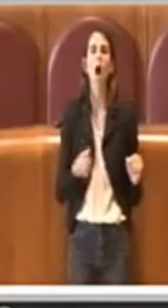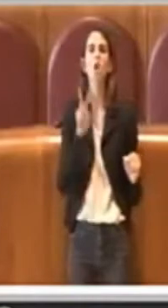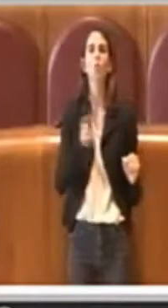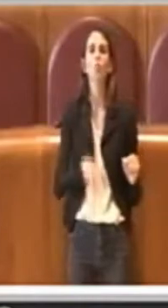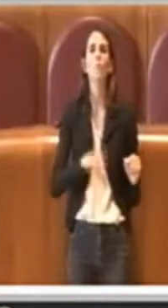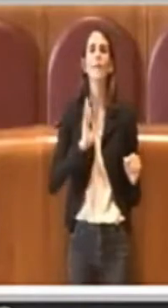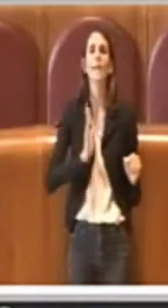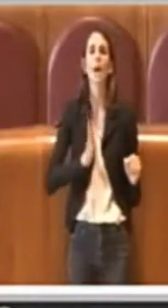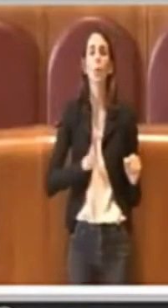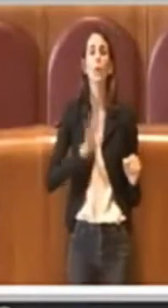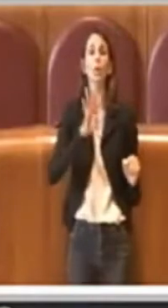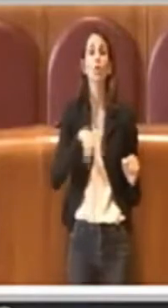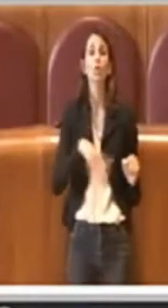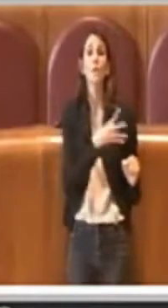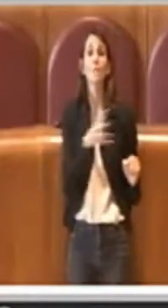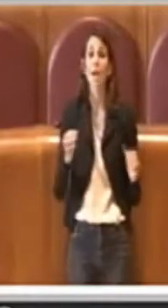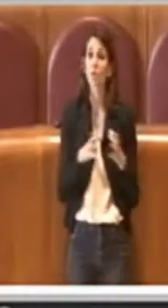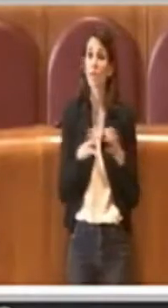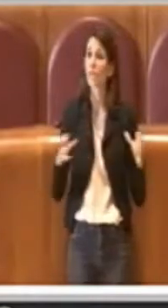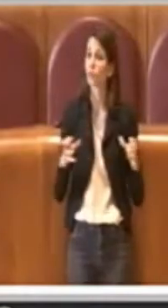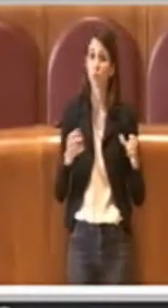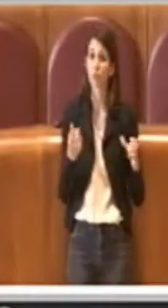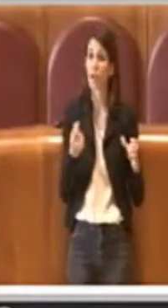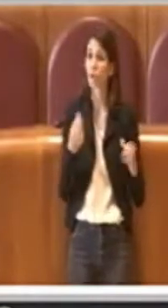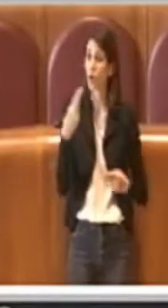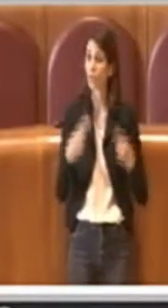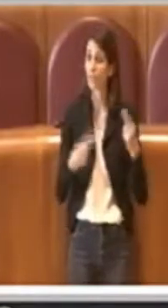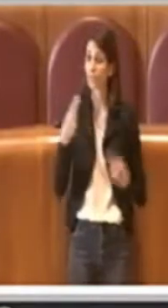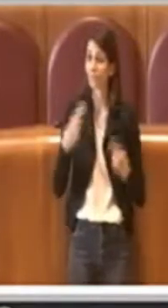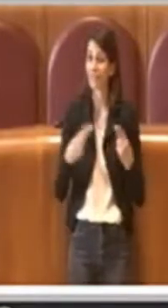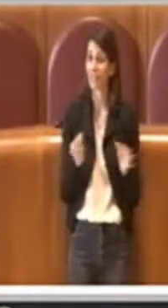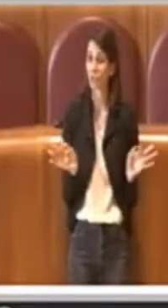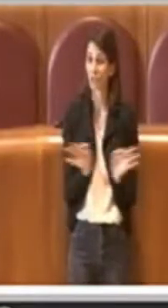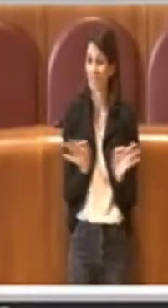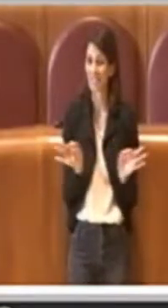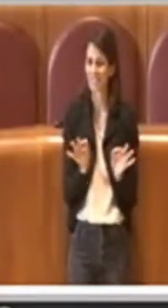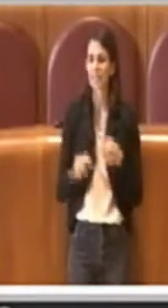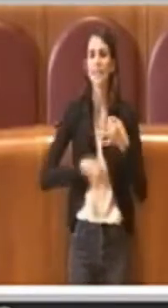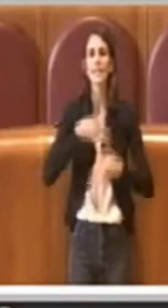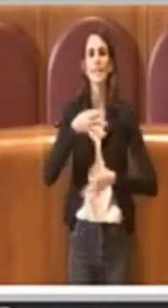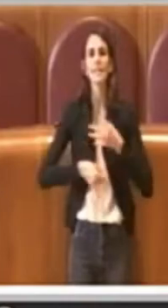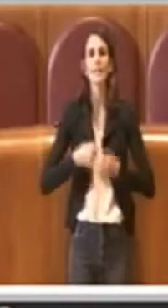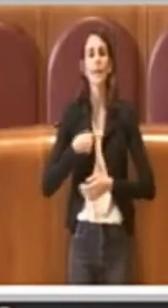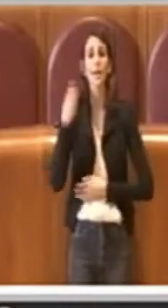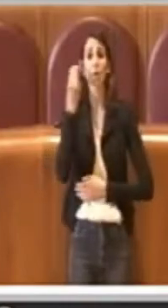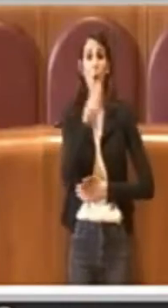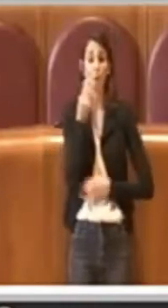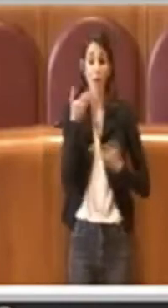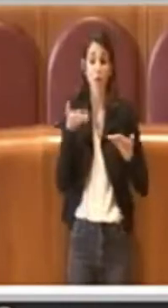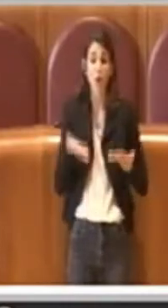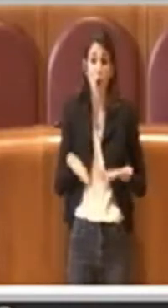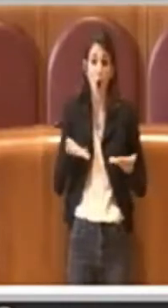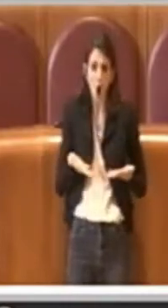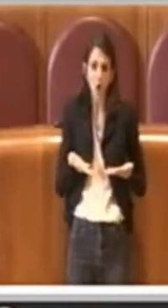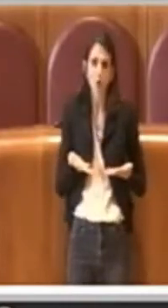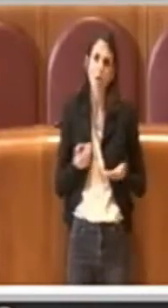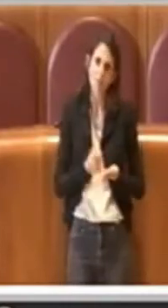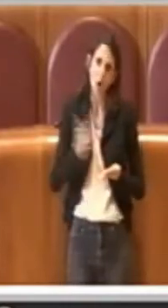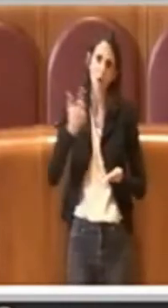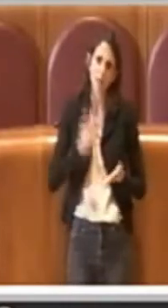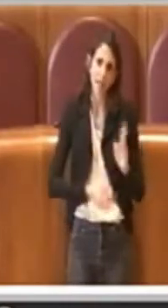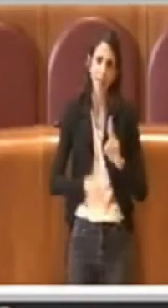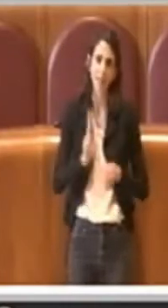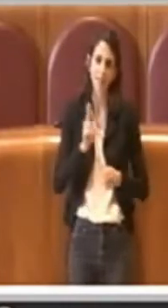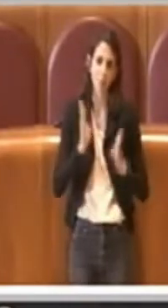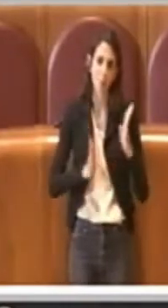industriale non mise i soldi a bilancio, per cui io credo che abbia una consistenza maggiore rispetto a quello che in realtà è